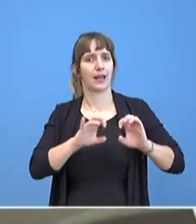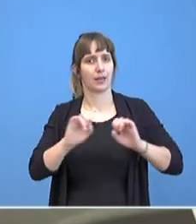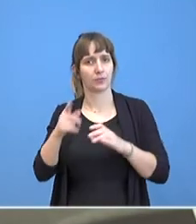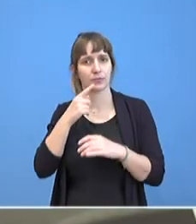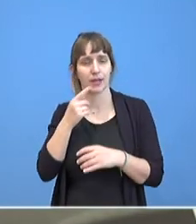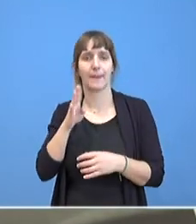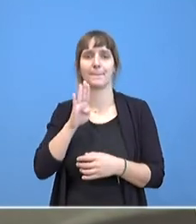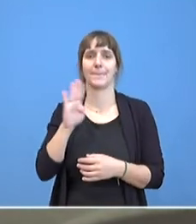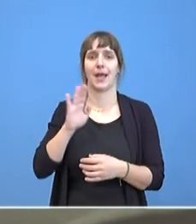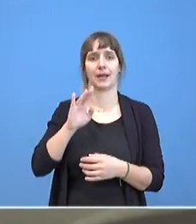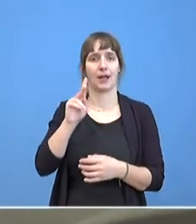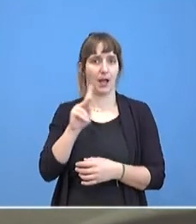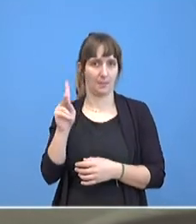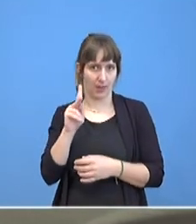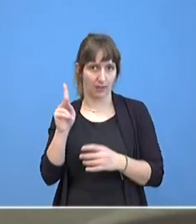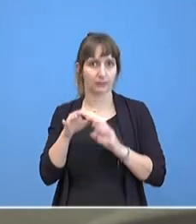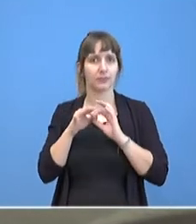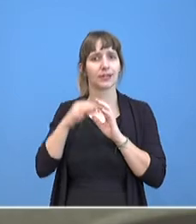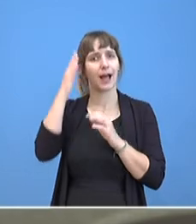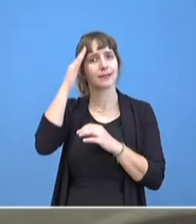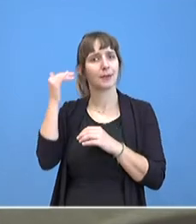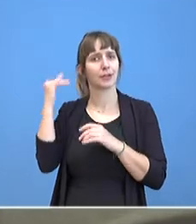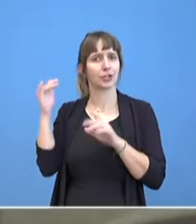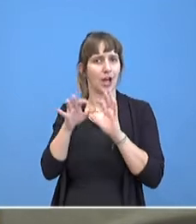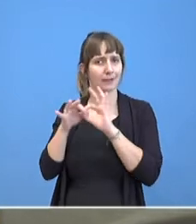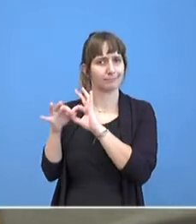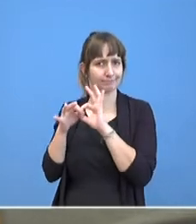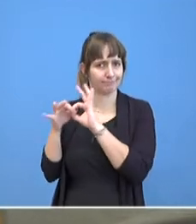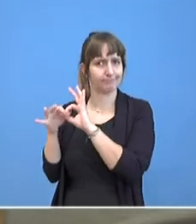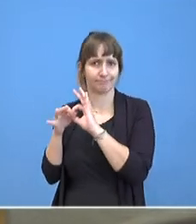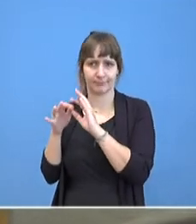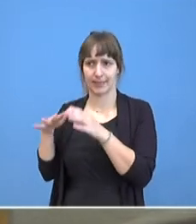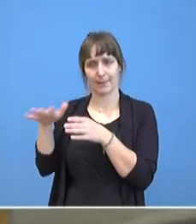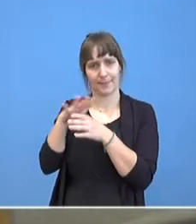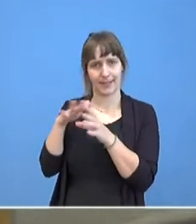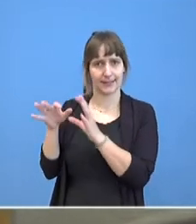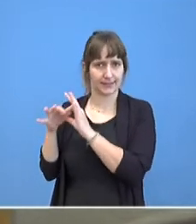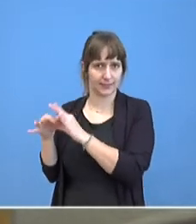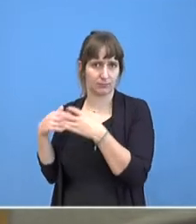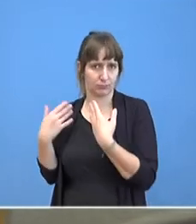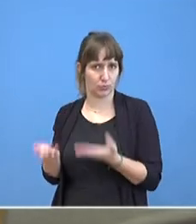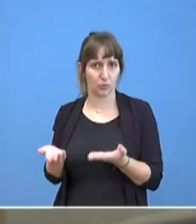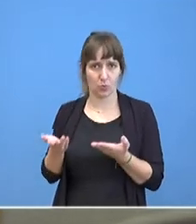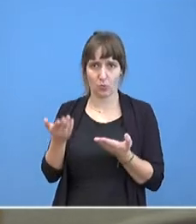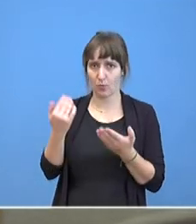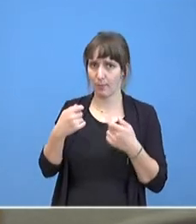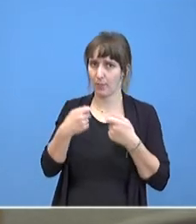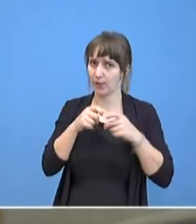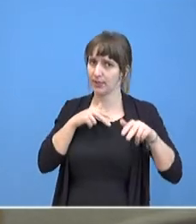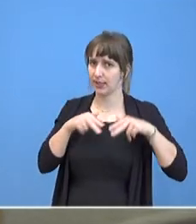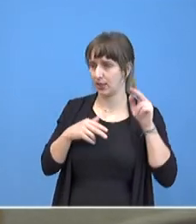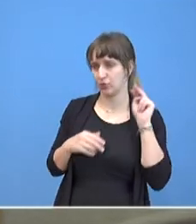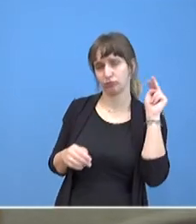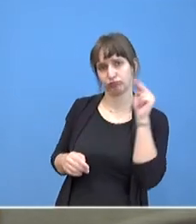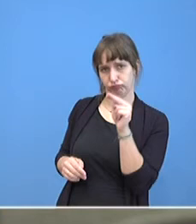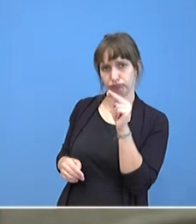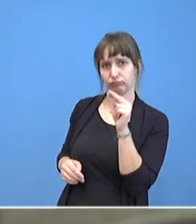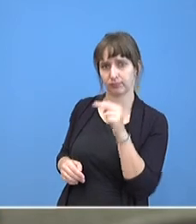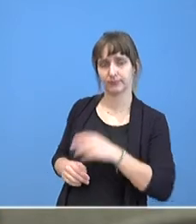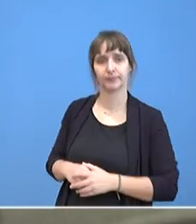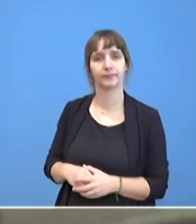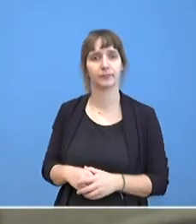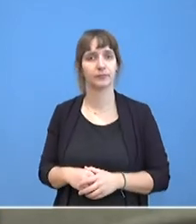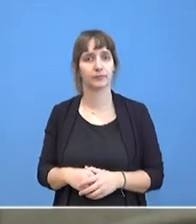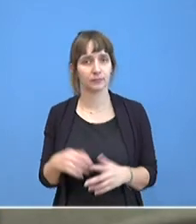aserbaidschanischen Gebiet gehört. Das ist also auch der Stand der völkerrechtlichen Status für die Bundesregierung. Wie gesagt, zum völkerrechtlichen